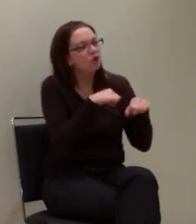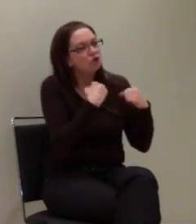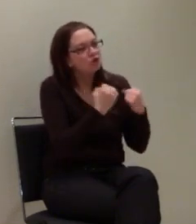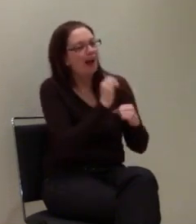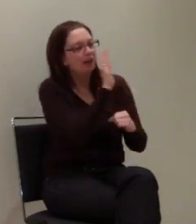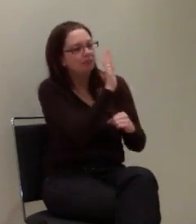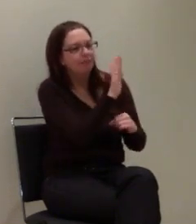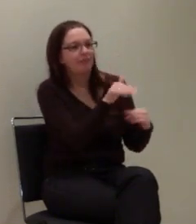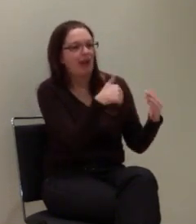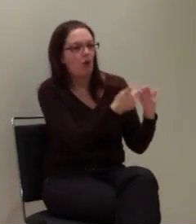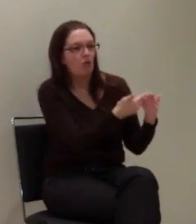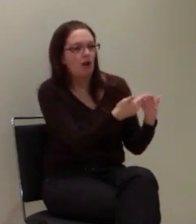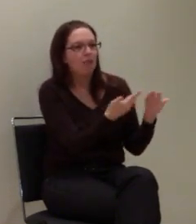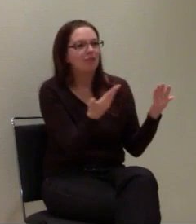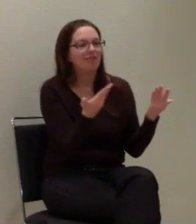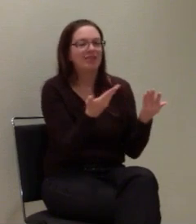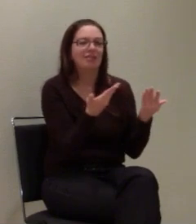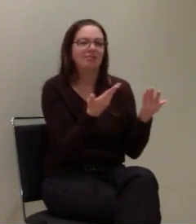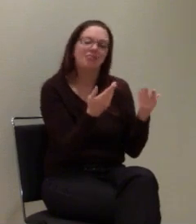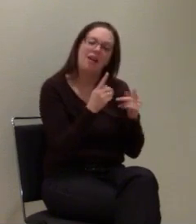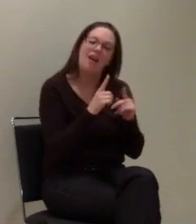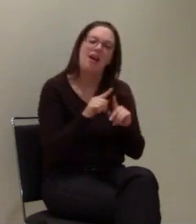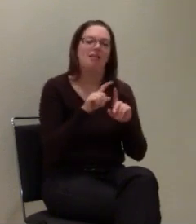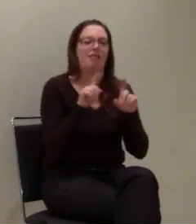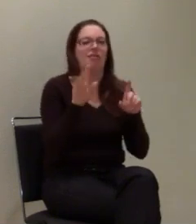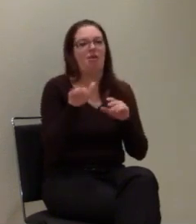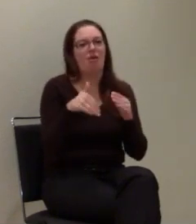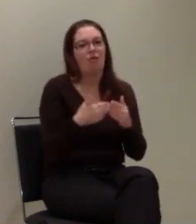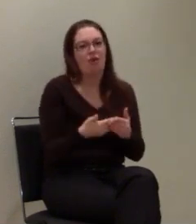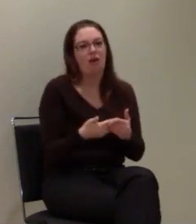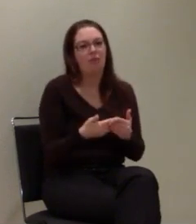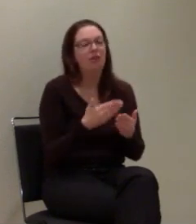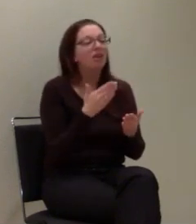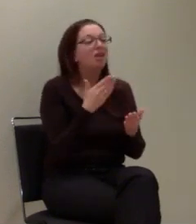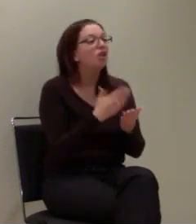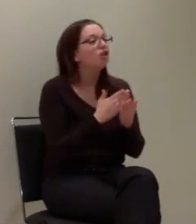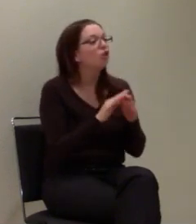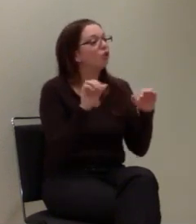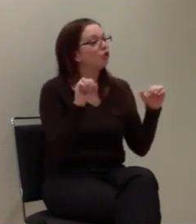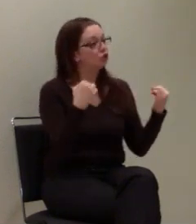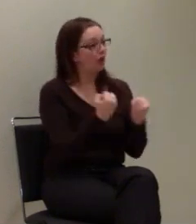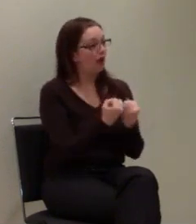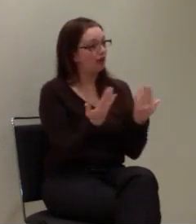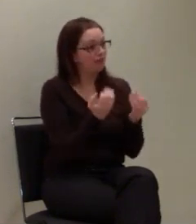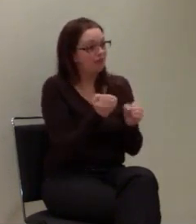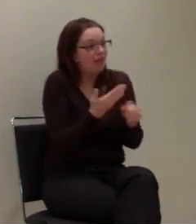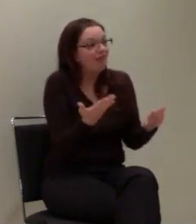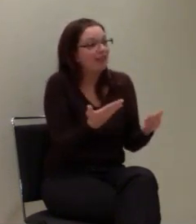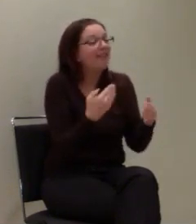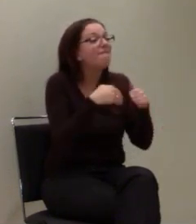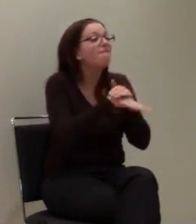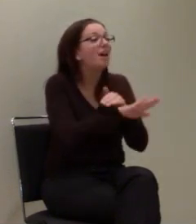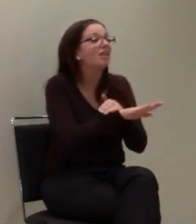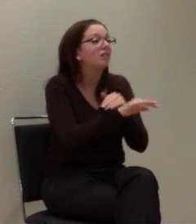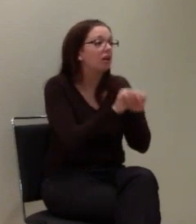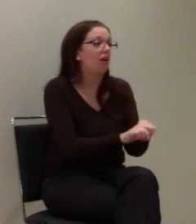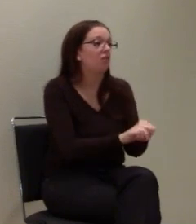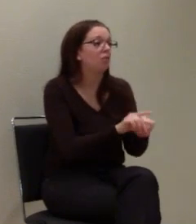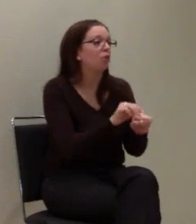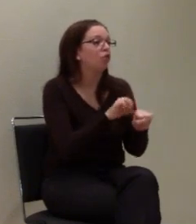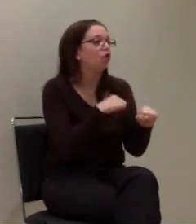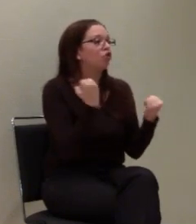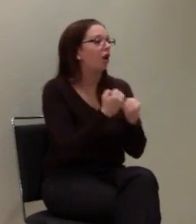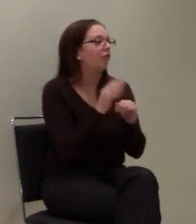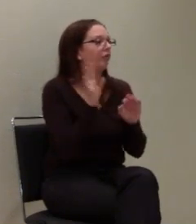Damit, dass Sie ja die Möglichkeit geschaffen haben, per Fax Notrufe abzusetzen, sind die der Ansicht, dass Sie da Ihre Schuldigkeit schon getan